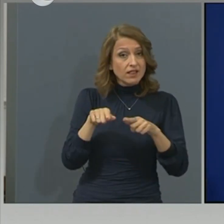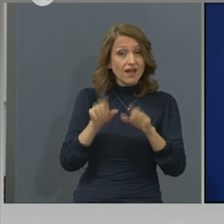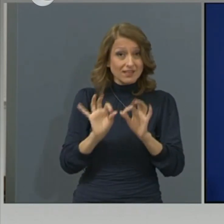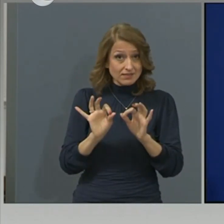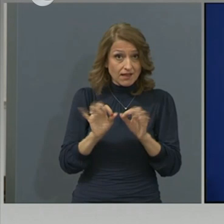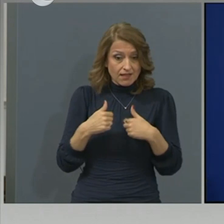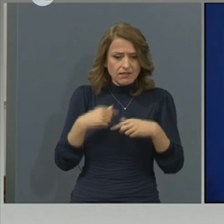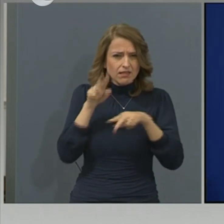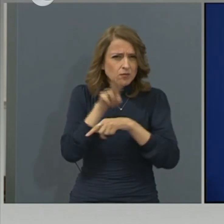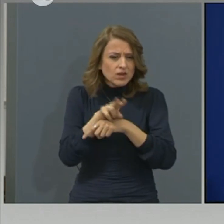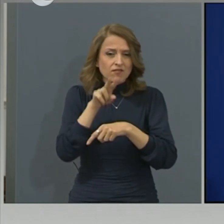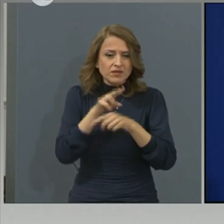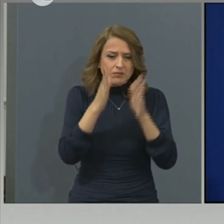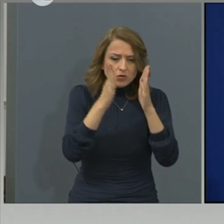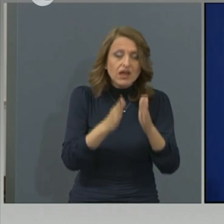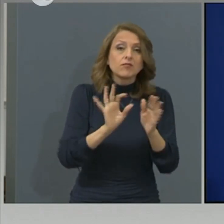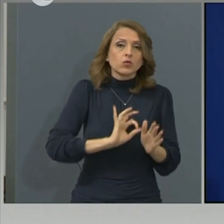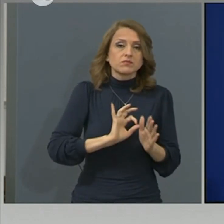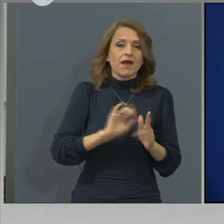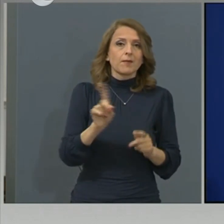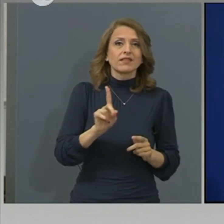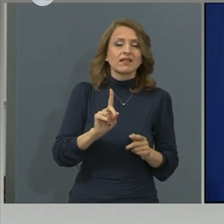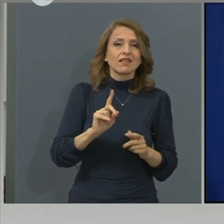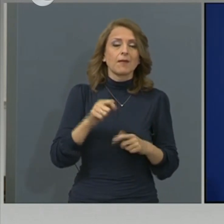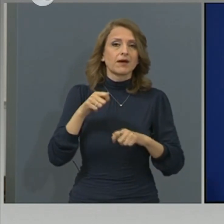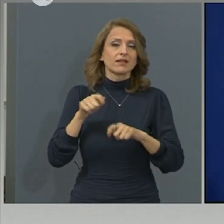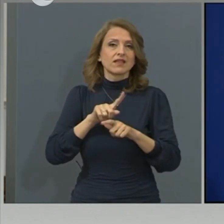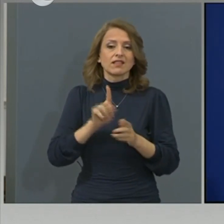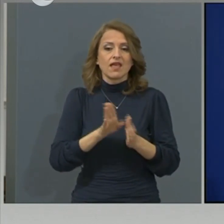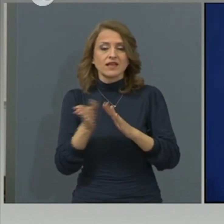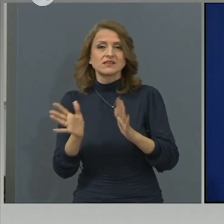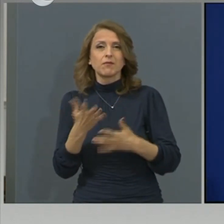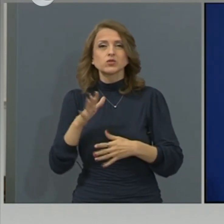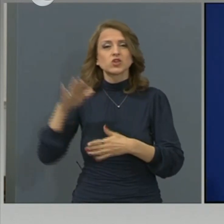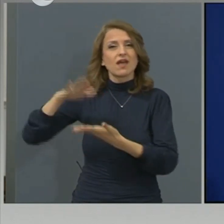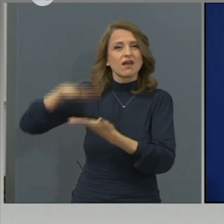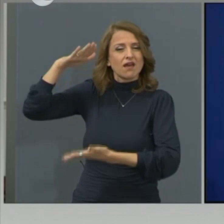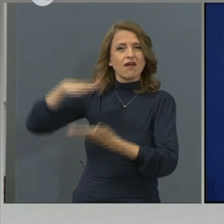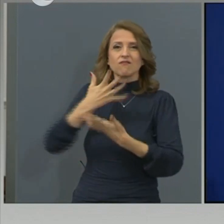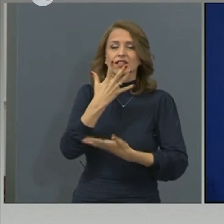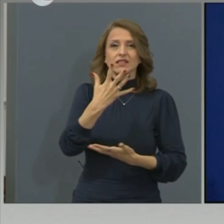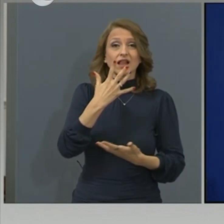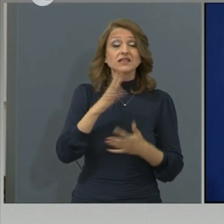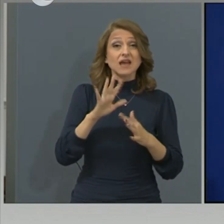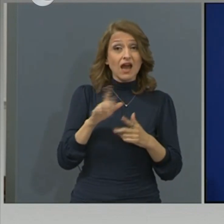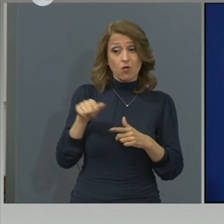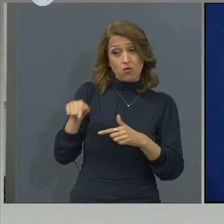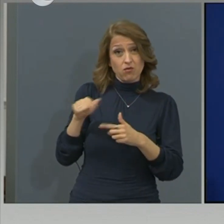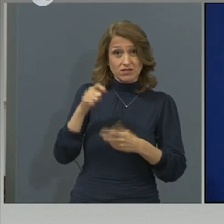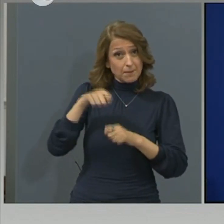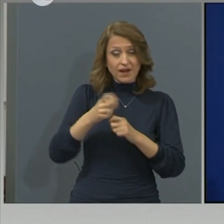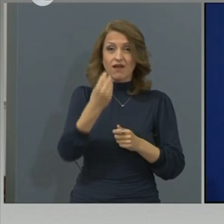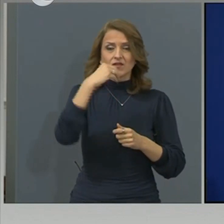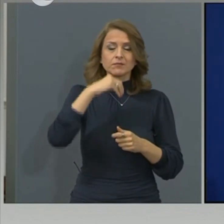да не допуснеме въвеждането в апарат на вентилация, което би довел по литературни данни 86%